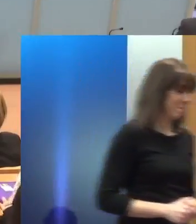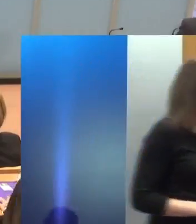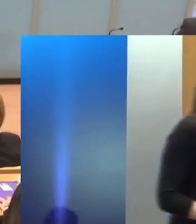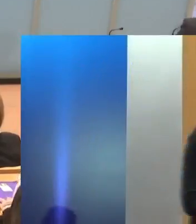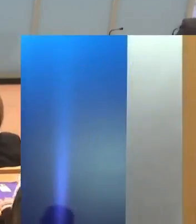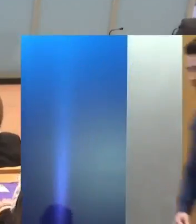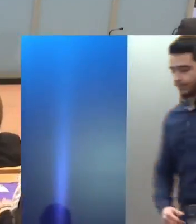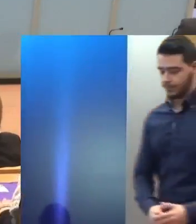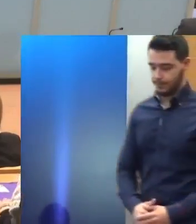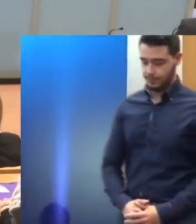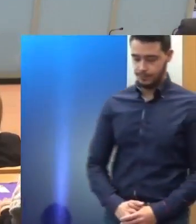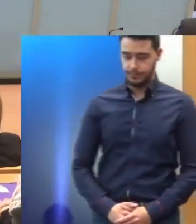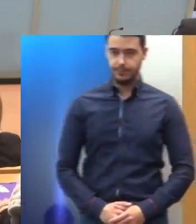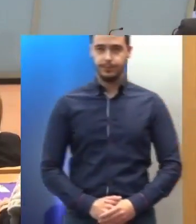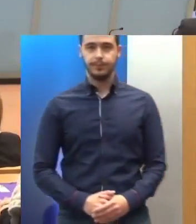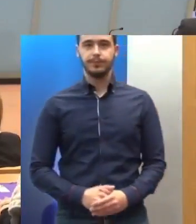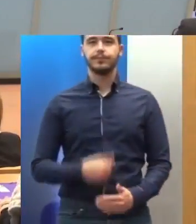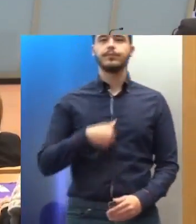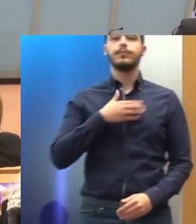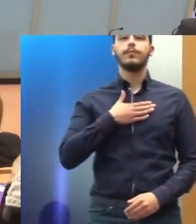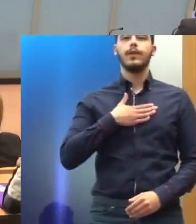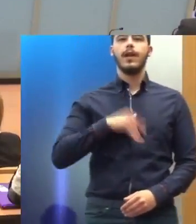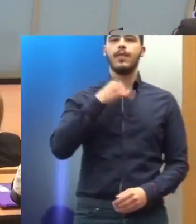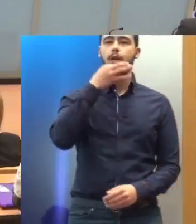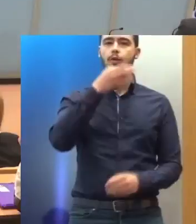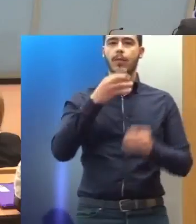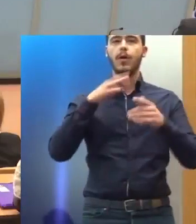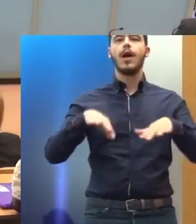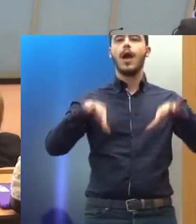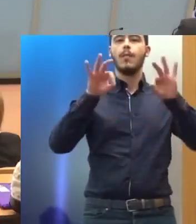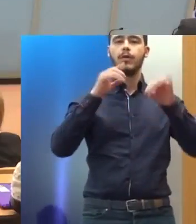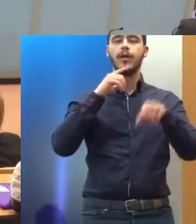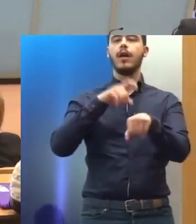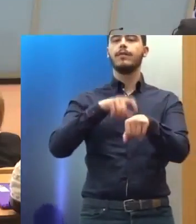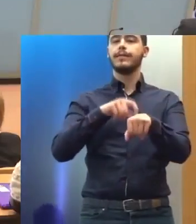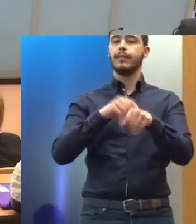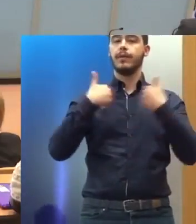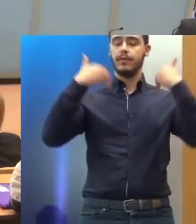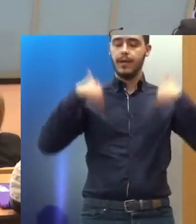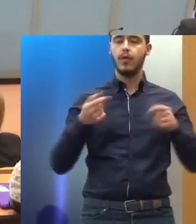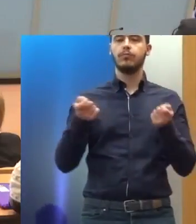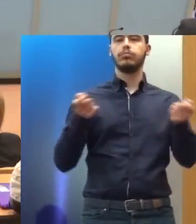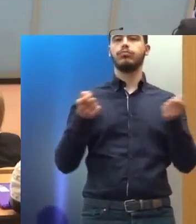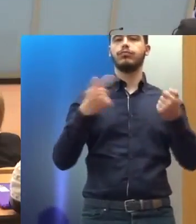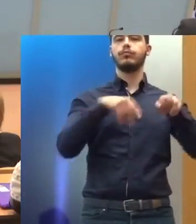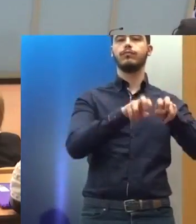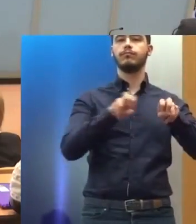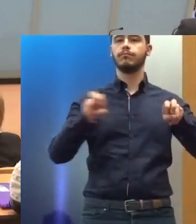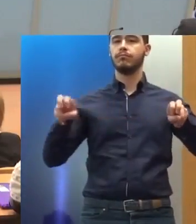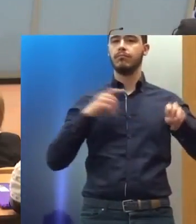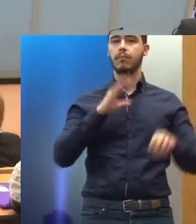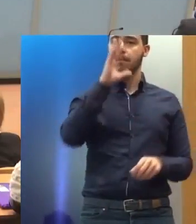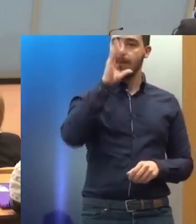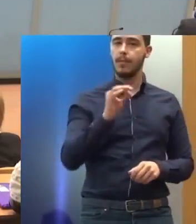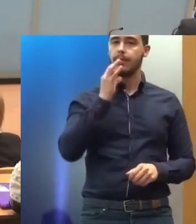Θέλω να πω εξυπαρχίσεις ότι θεωρώ προνόμιο ότι βρίσκομαι να συντονίσω αυτό το τραπέζι. Εξαιρετικούς